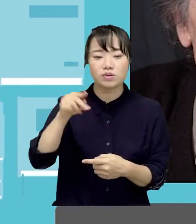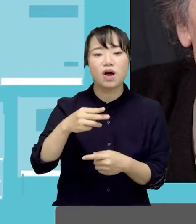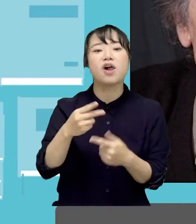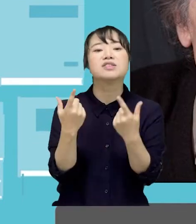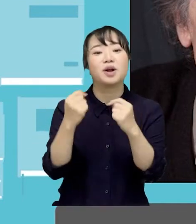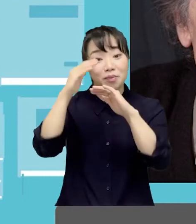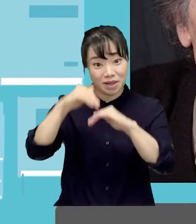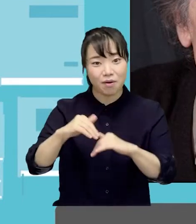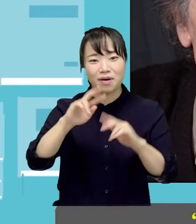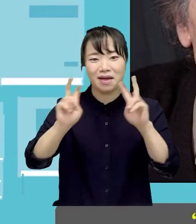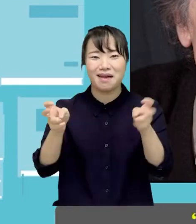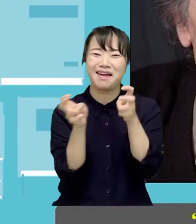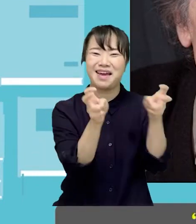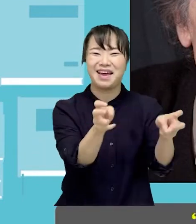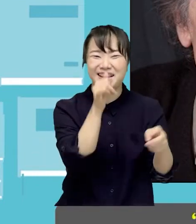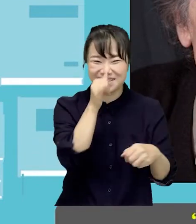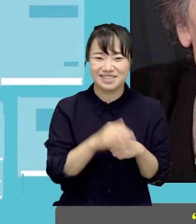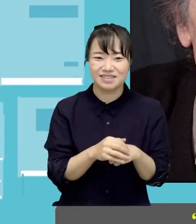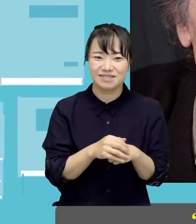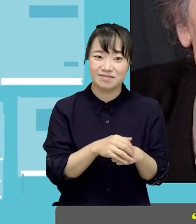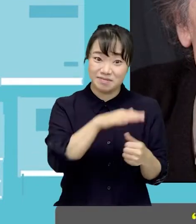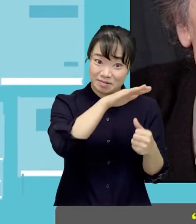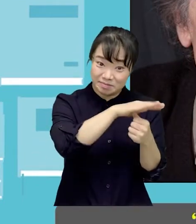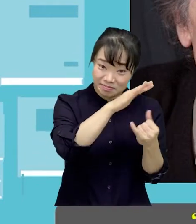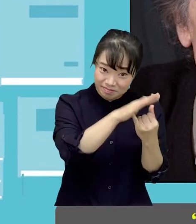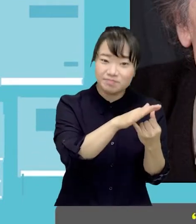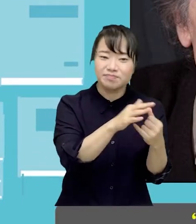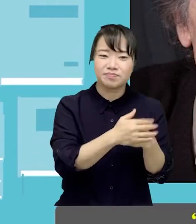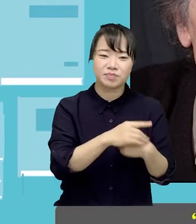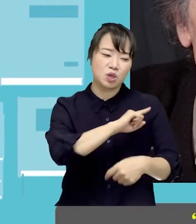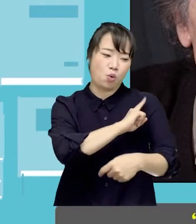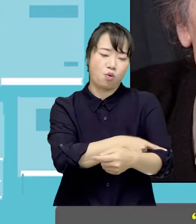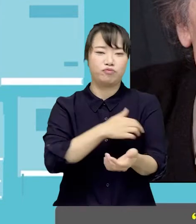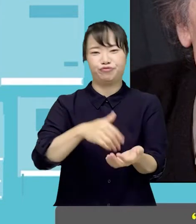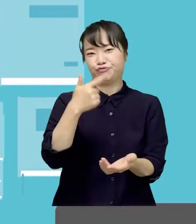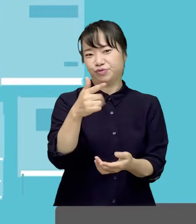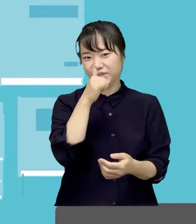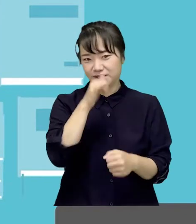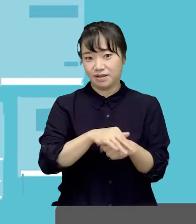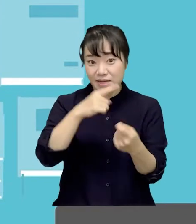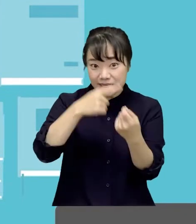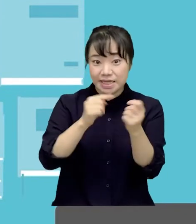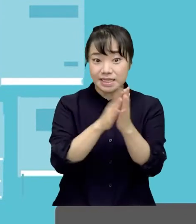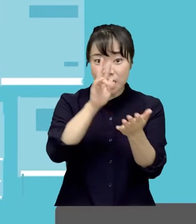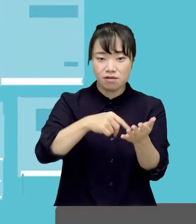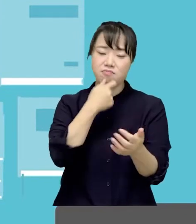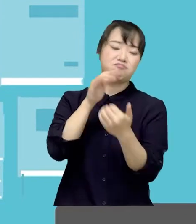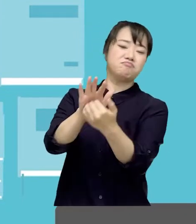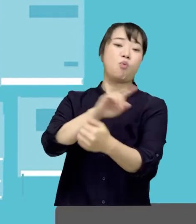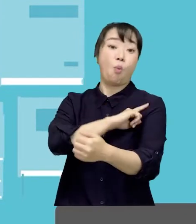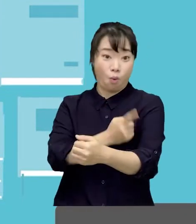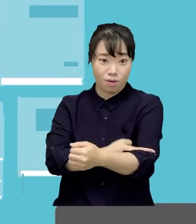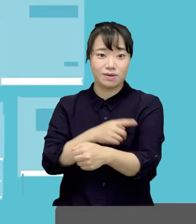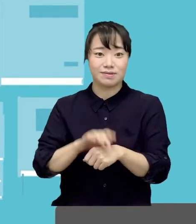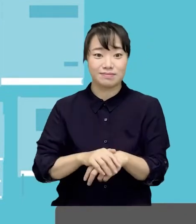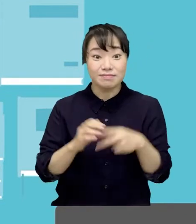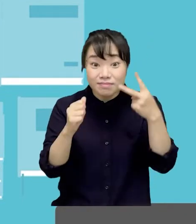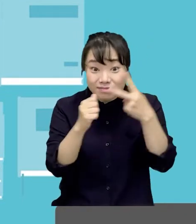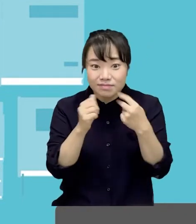나오는 내용이다. 아이에겐 책에 대해 여섯 가지 권리가 있다. 2. 책을 읽지 않을 권리